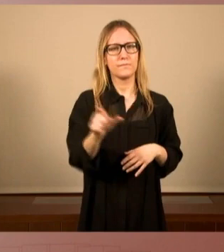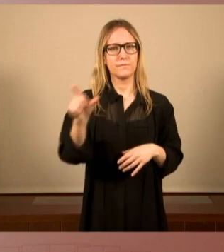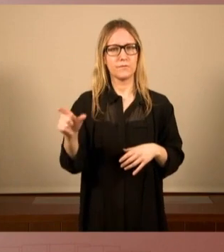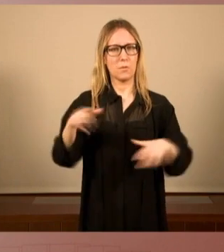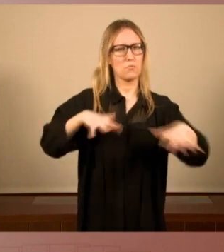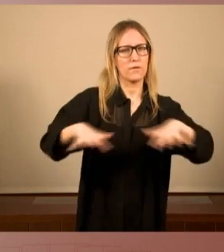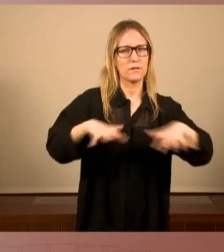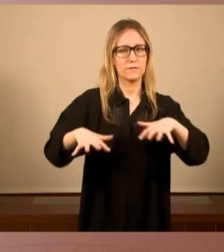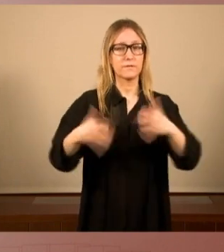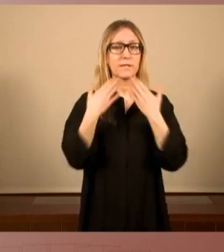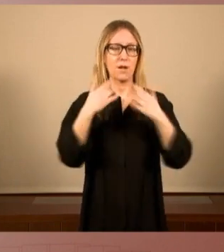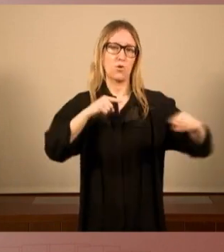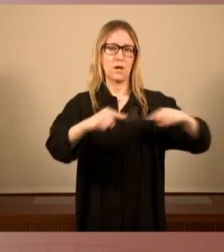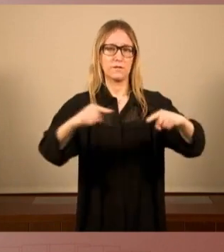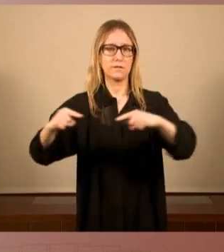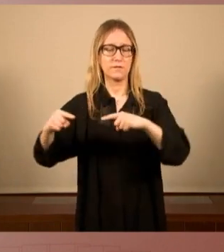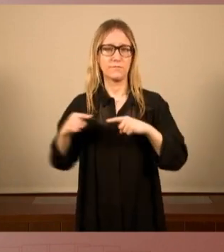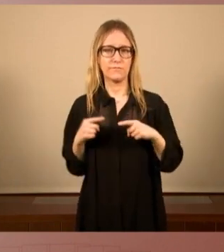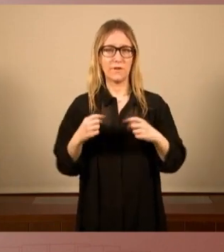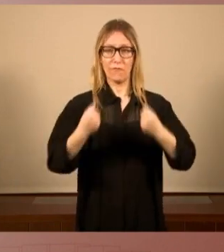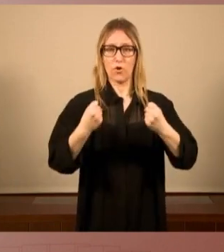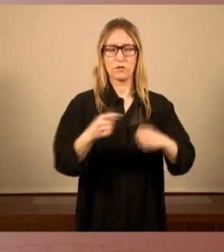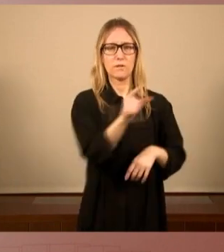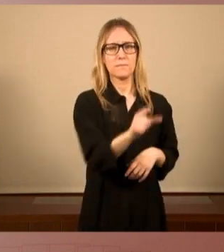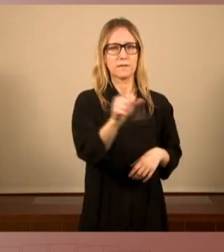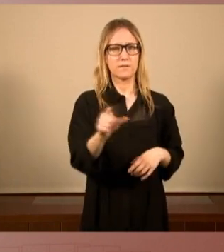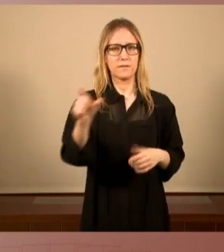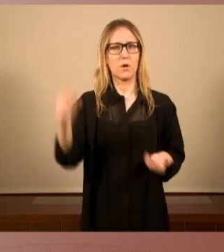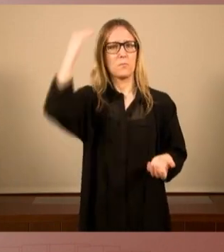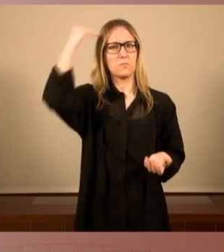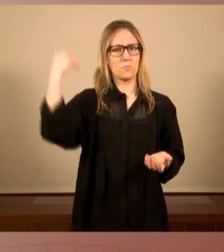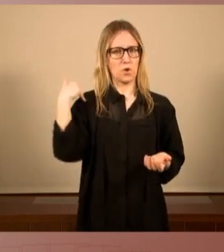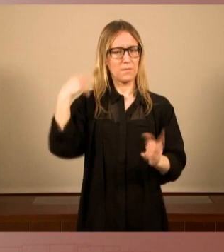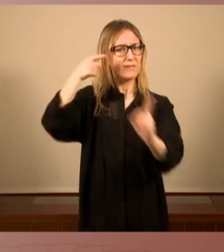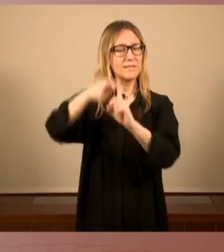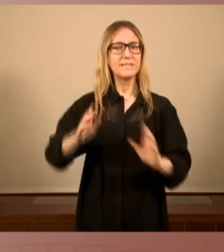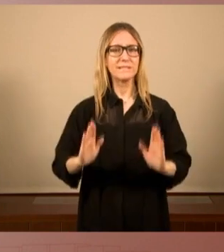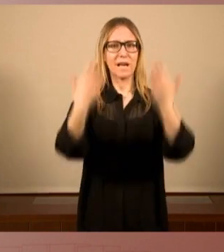'organització a força de la gent, el poble que salva el poble.